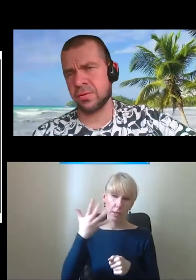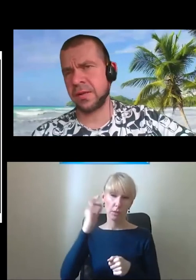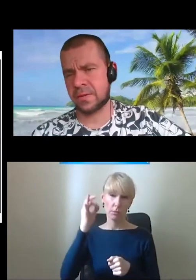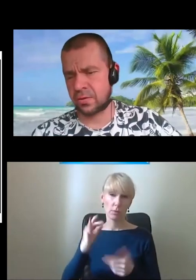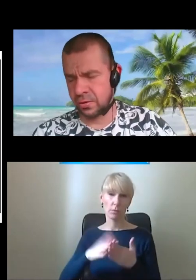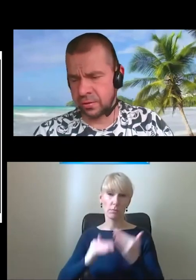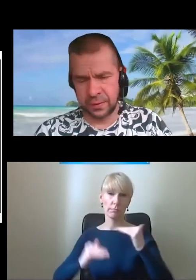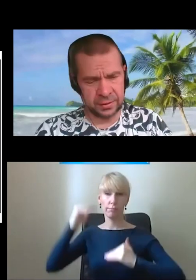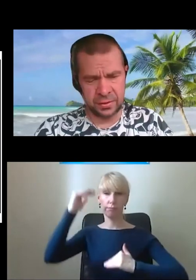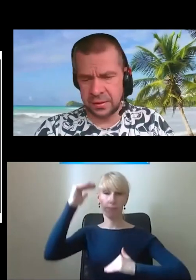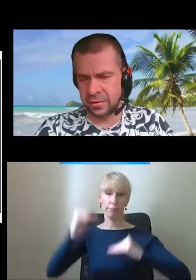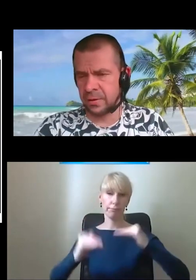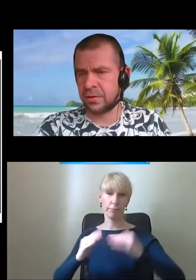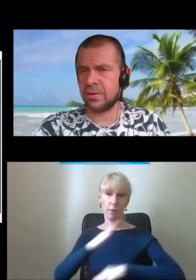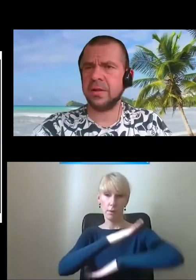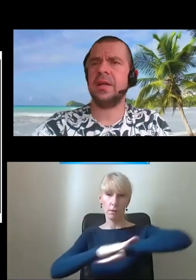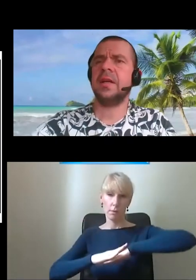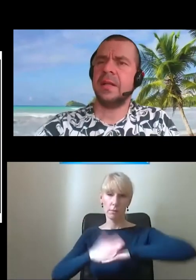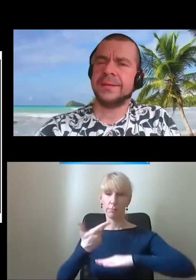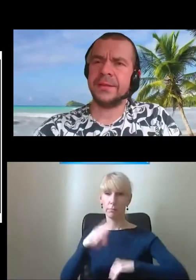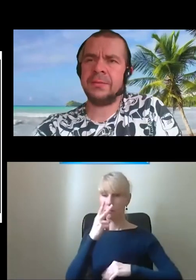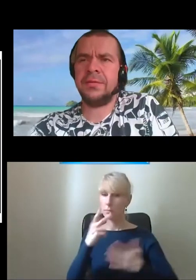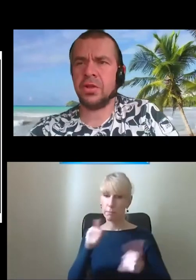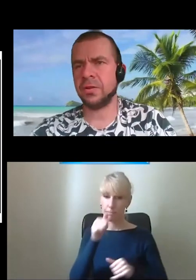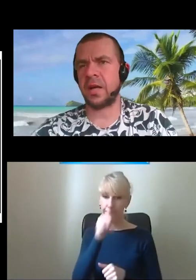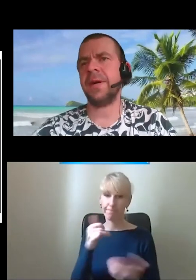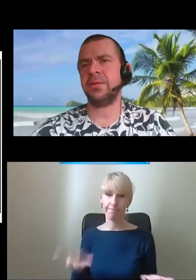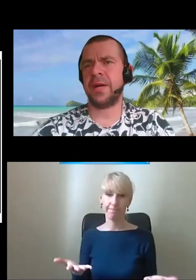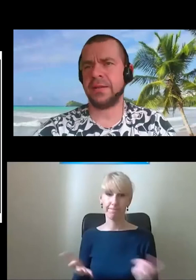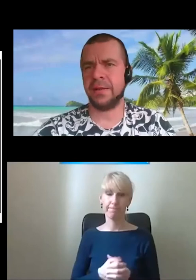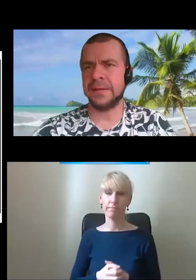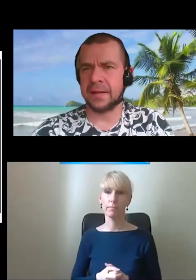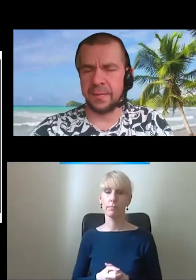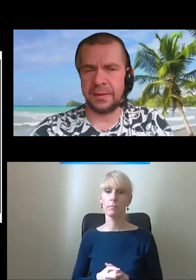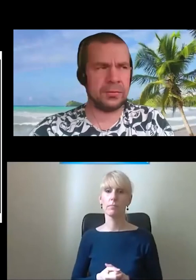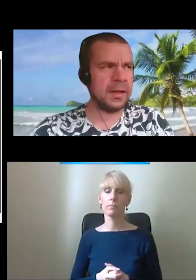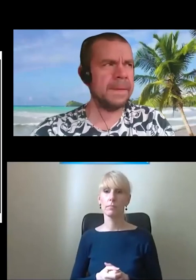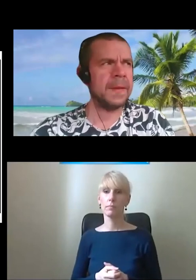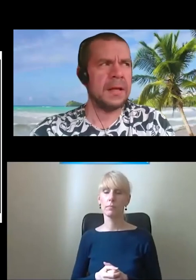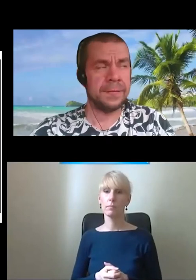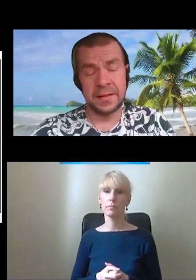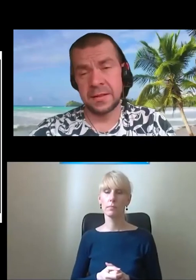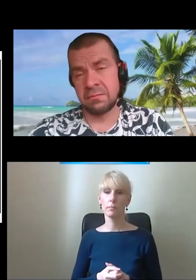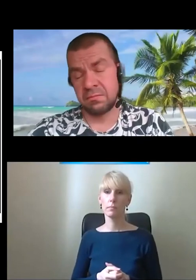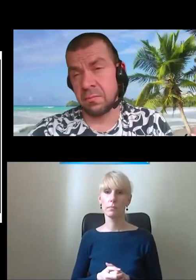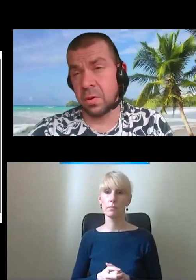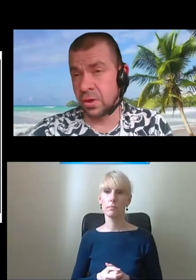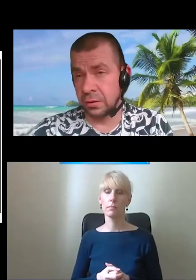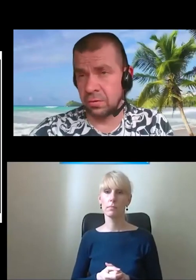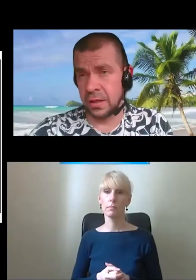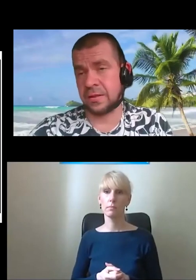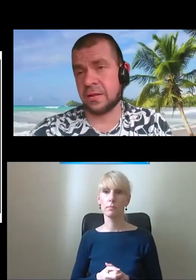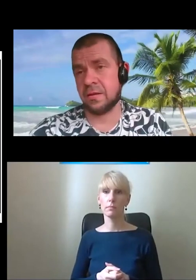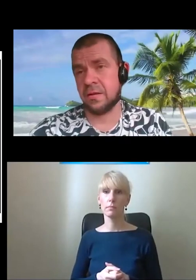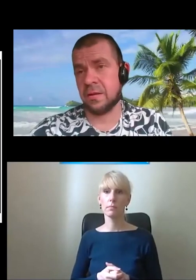dużych różnicach wysokości to faktycznie zaczynamy liczyć co najmniej w dziesiątkach metrów, jak nie w setkach metrów, tak? Więc może